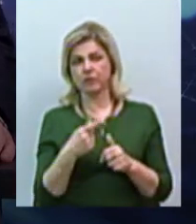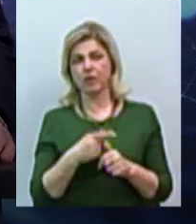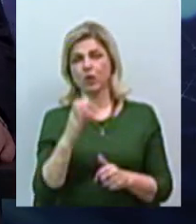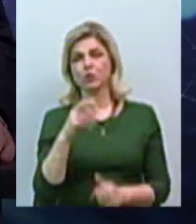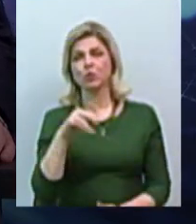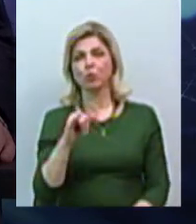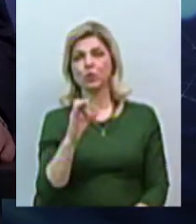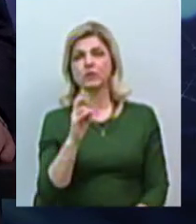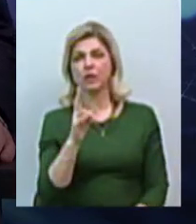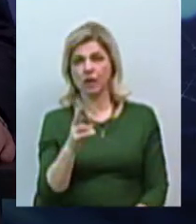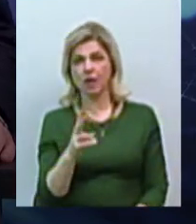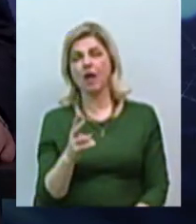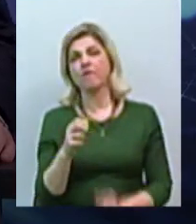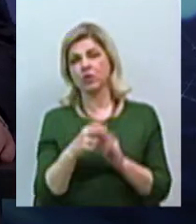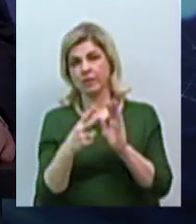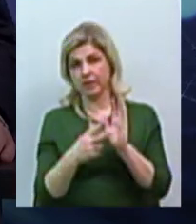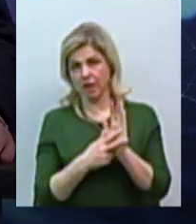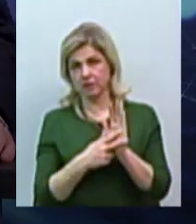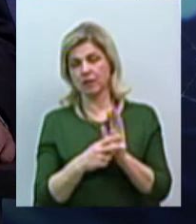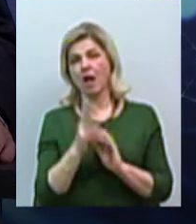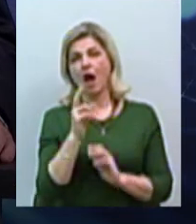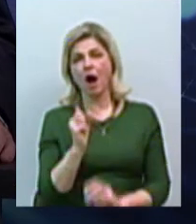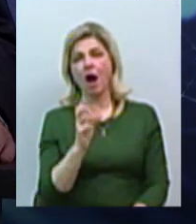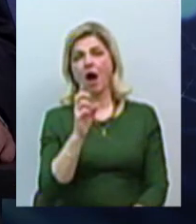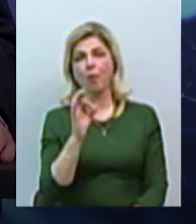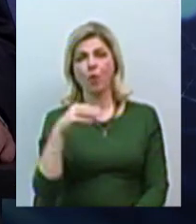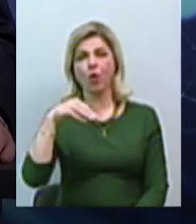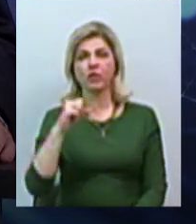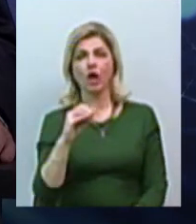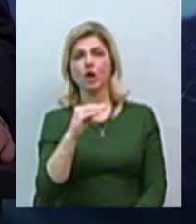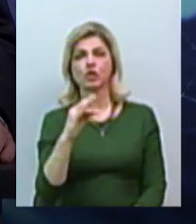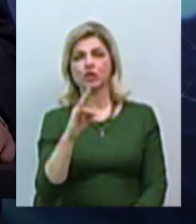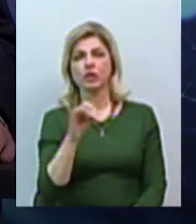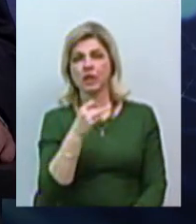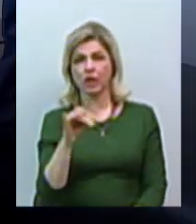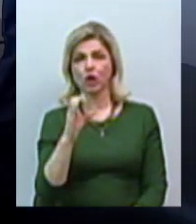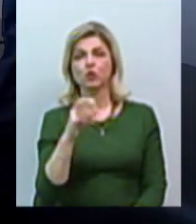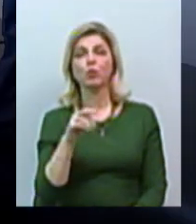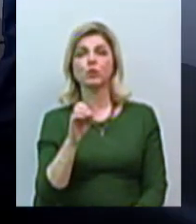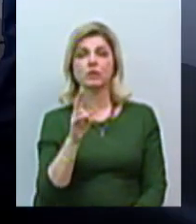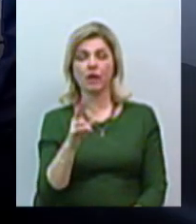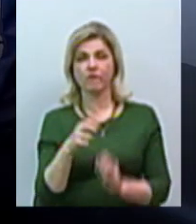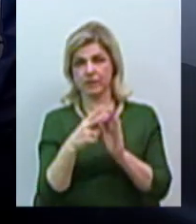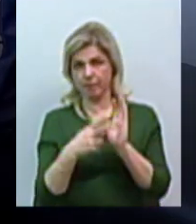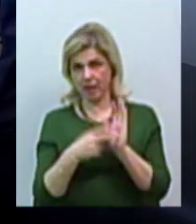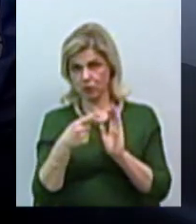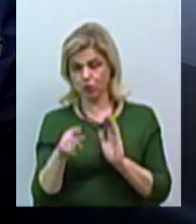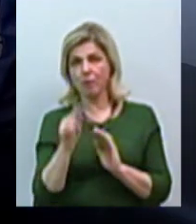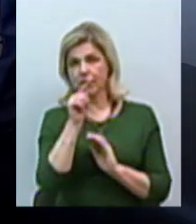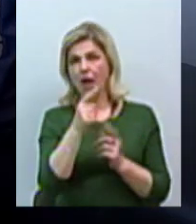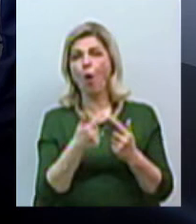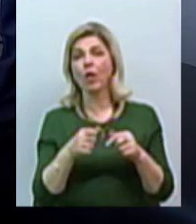адреса, Кабутажний спуск, 18. Я думаю, що ви почули відповідь, Юрій Анатольович, я перепрошую, будь ласка. все нормально.